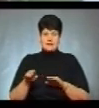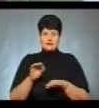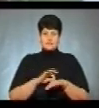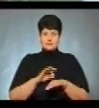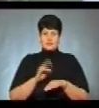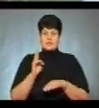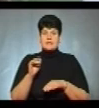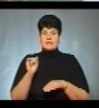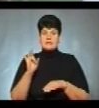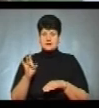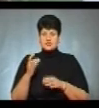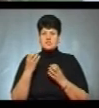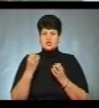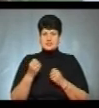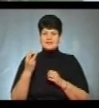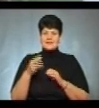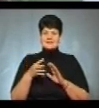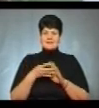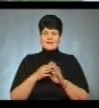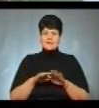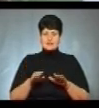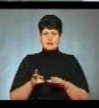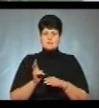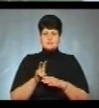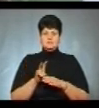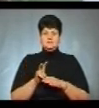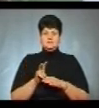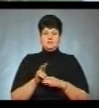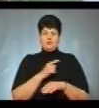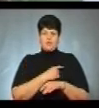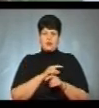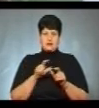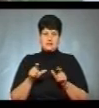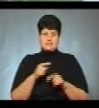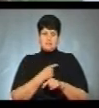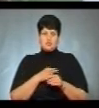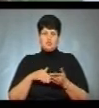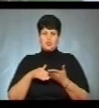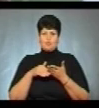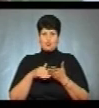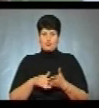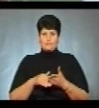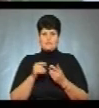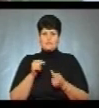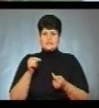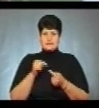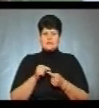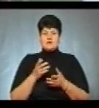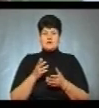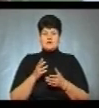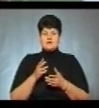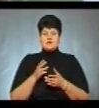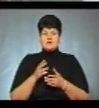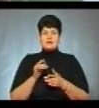кір і ще 39 дітей звернулися амбулаторно за медичною допомогою з метою встановлення діагнозу визначення